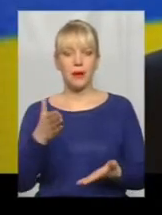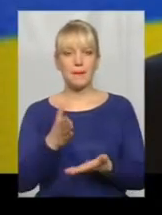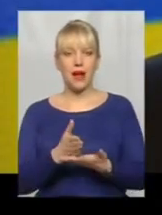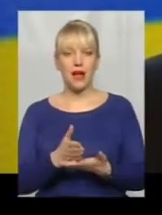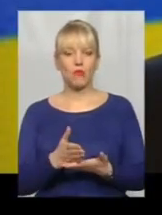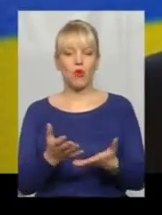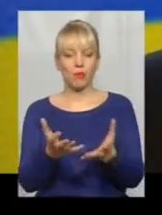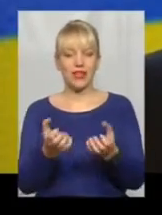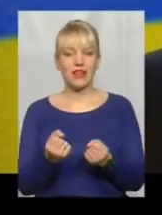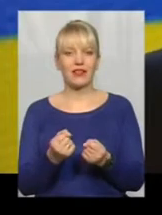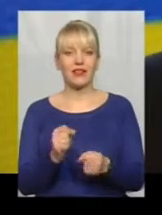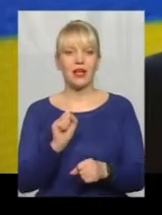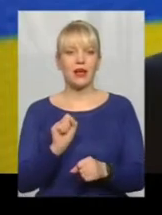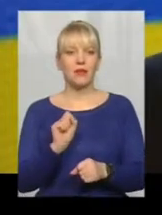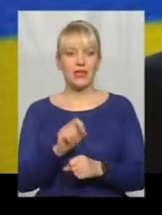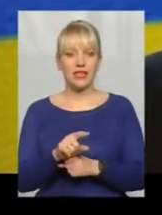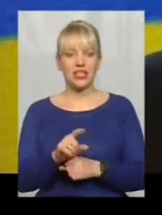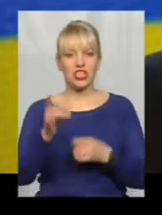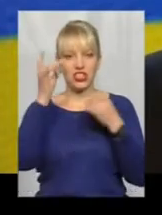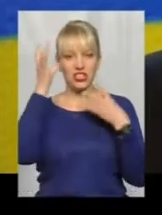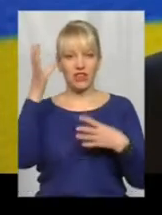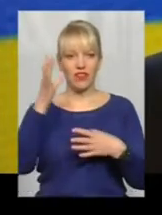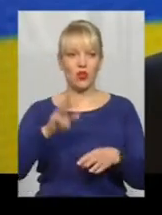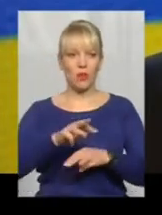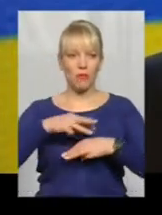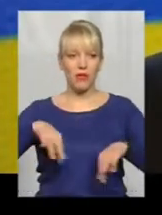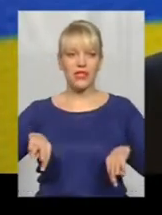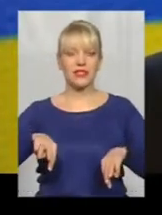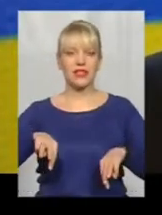прийняти призначення цивільного міністра оборони,